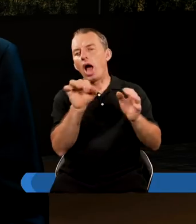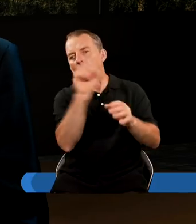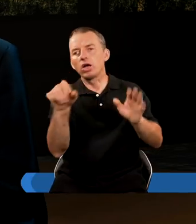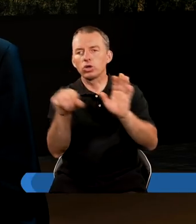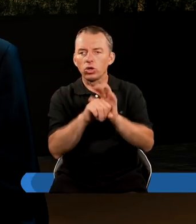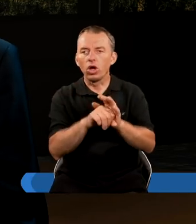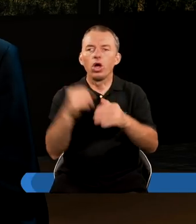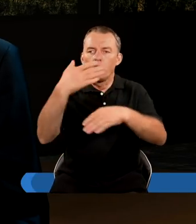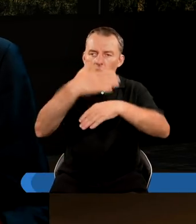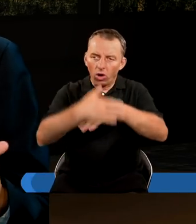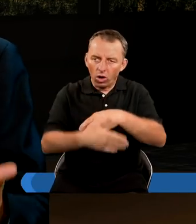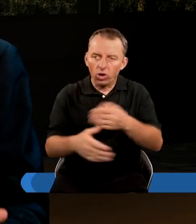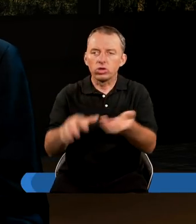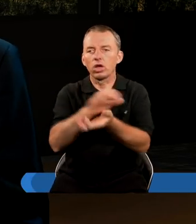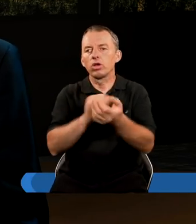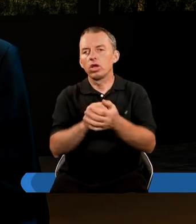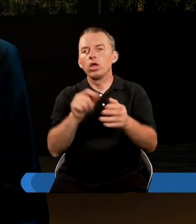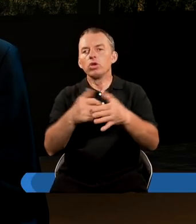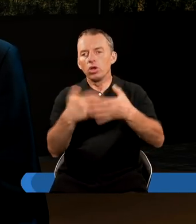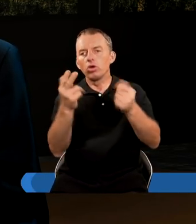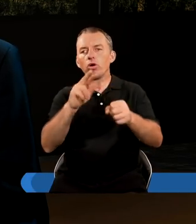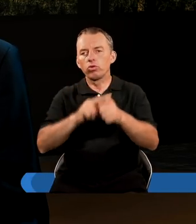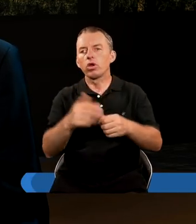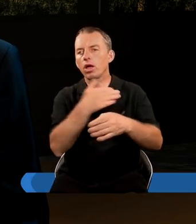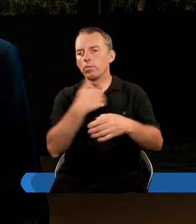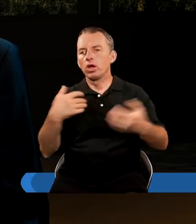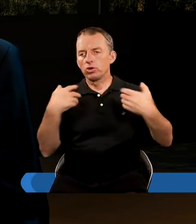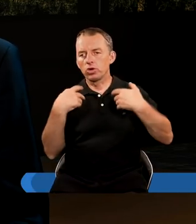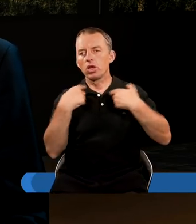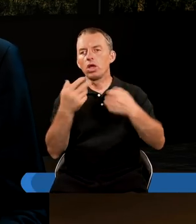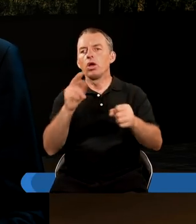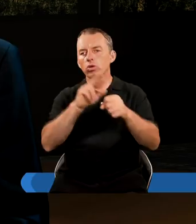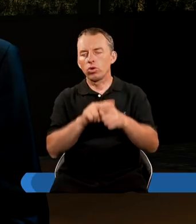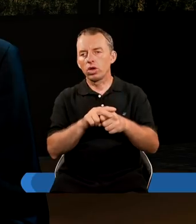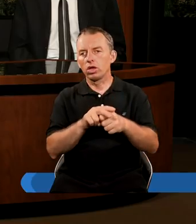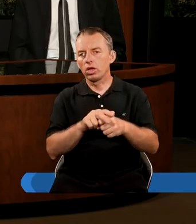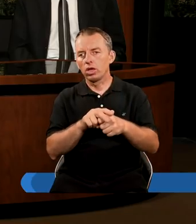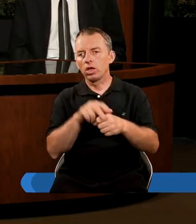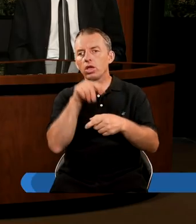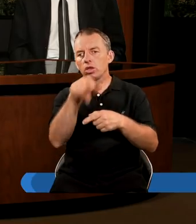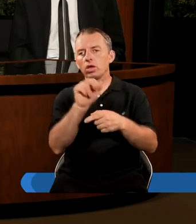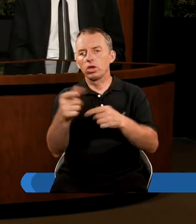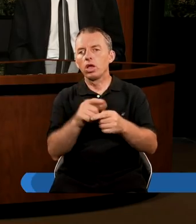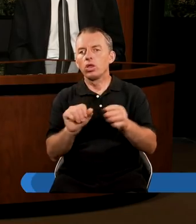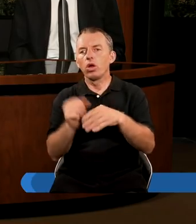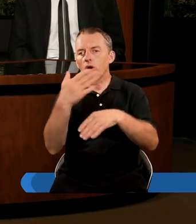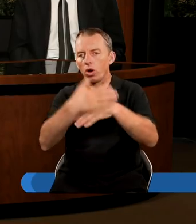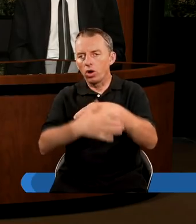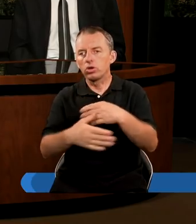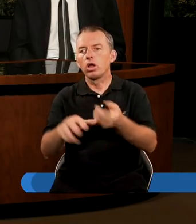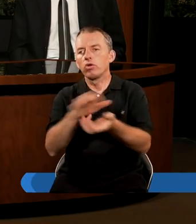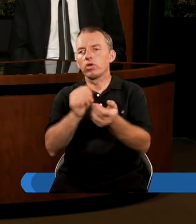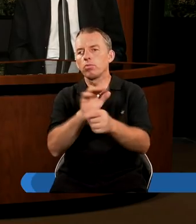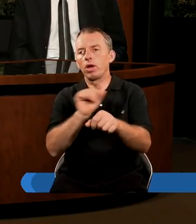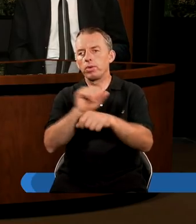końca świata, de facto do dni, w których my dzisiaj żyjemy. Co jest w tych tekstach takiego, że wnosisz, że to do końca świata ma